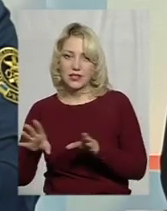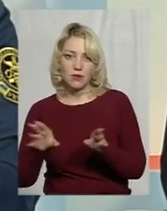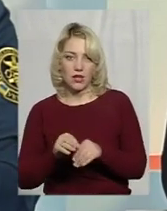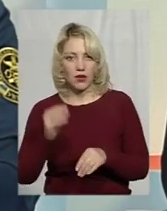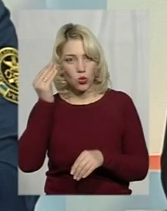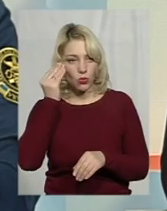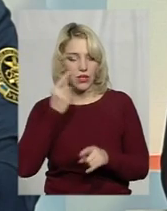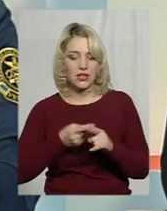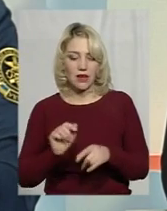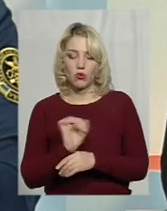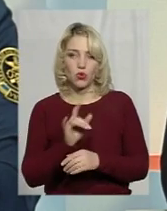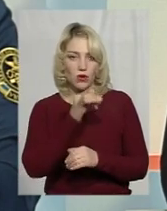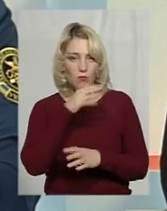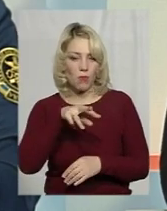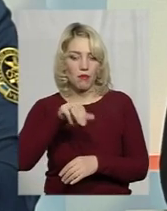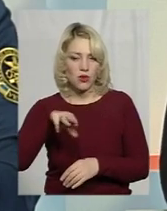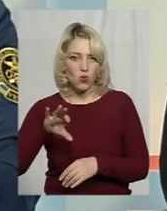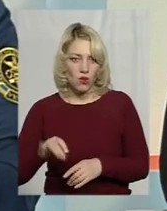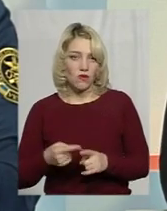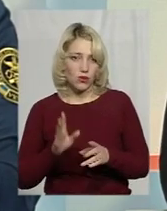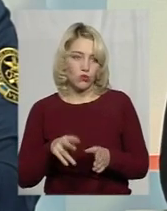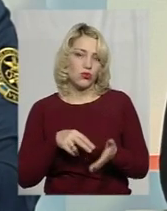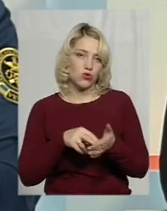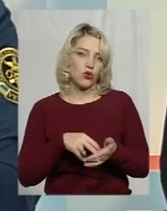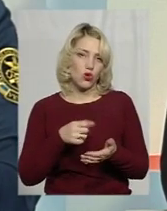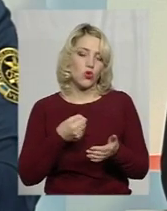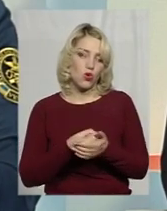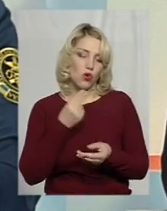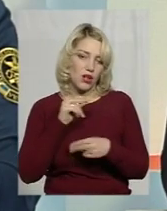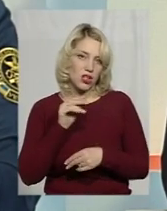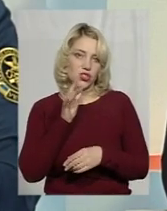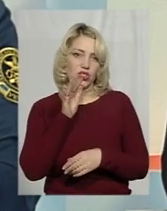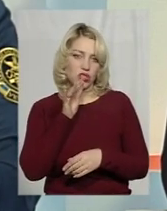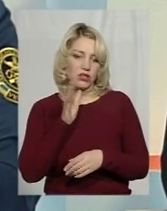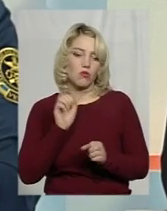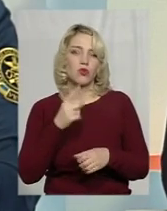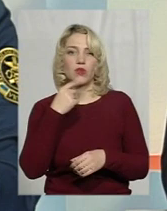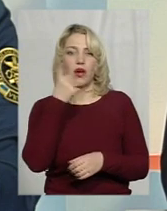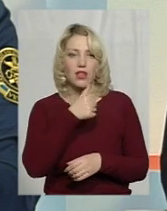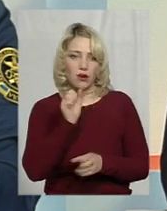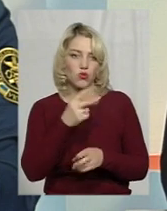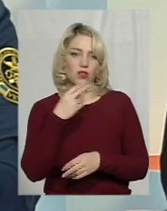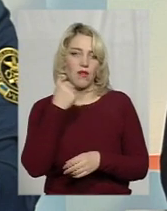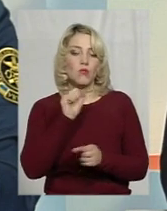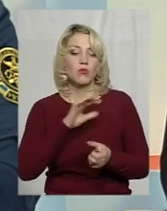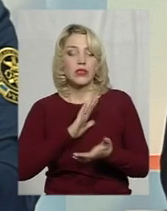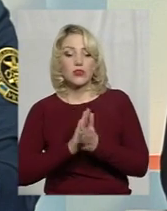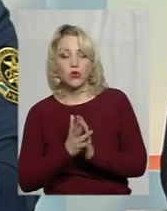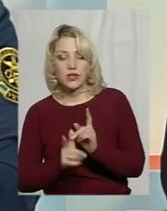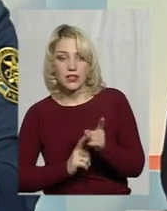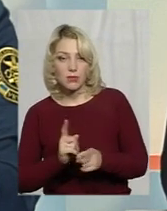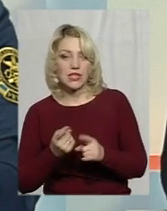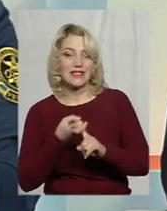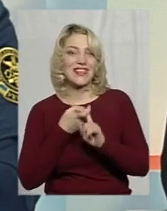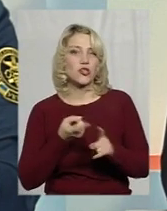автомобілі, які не зможуть розмитнитися, вони просто постоять до кращих часів. Можливо, рік-два, можливо, ситуація зміниться в зв'язку з